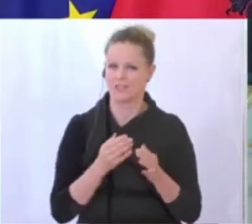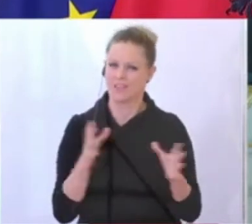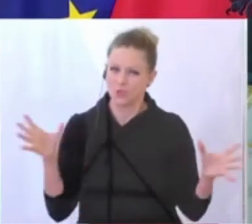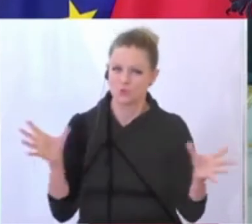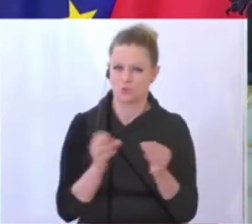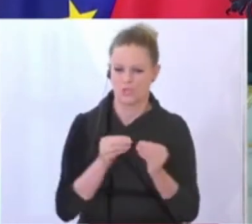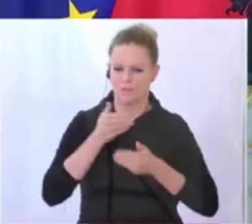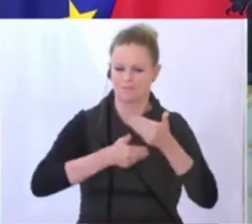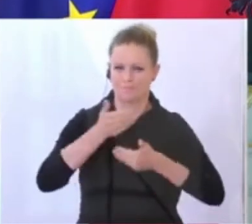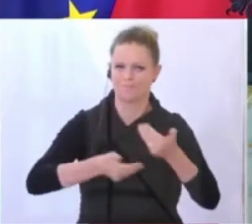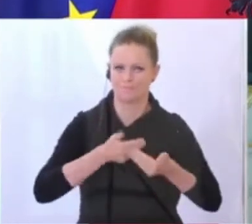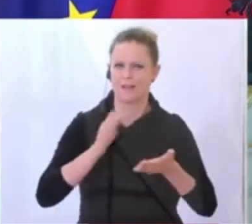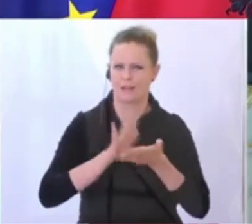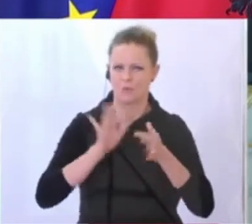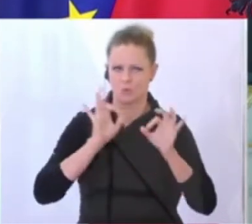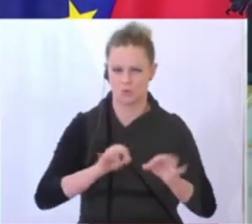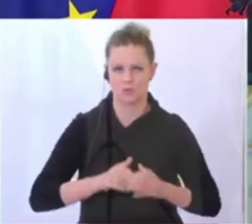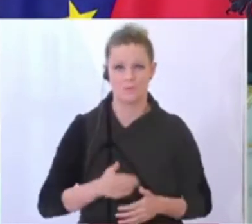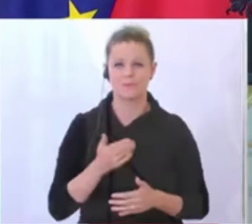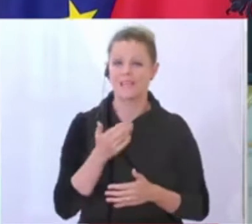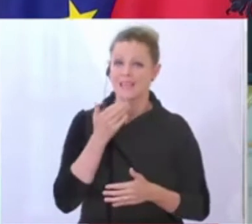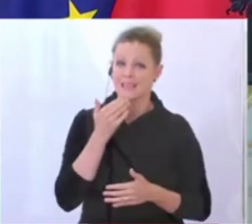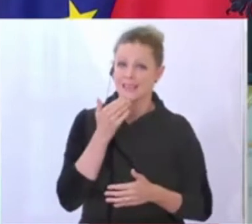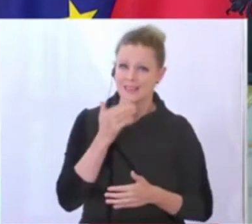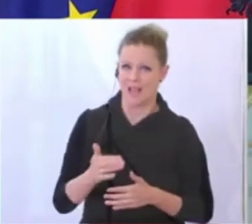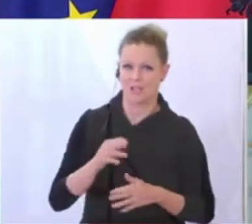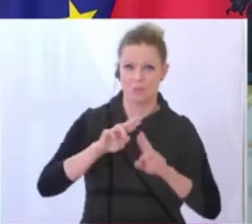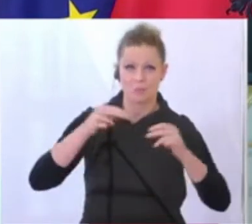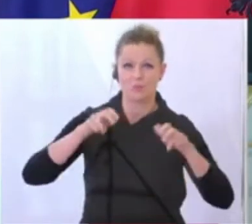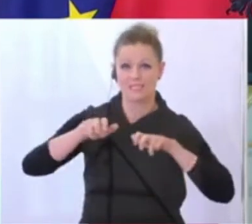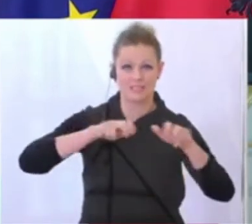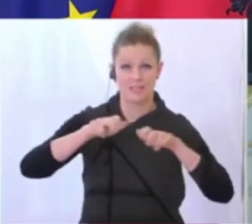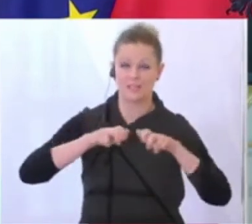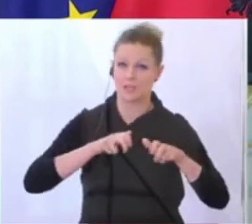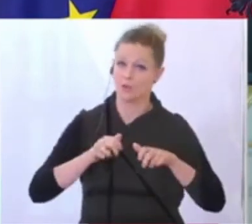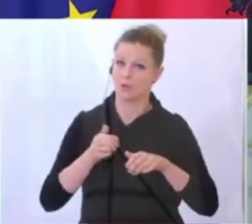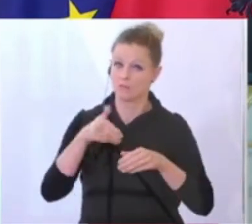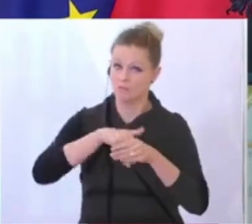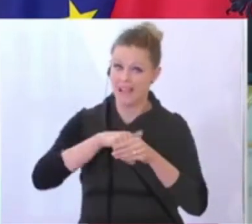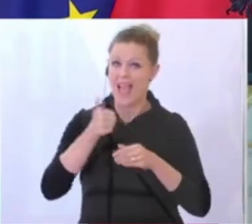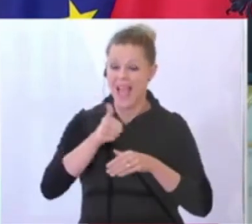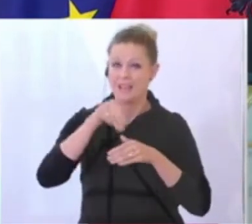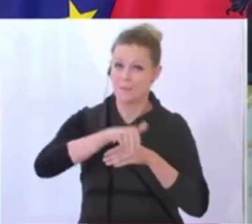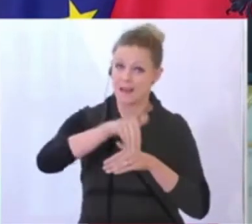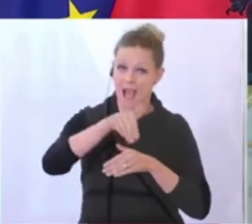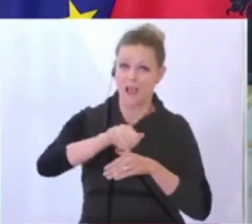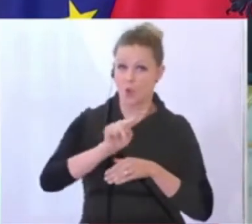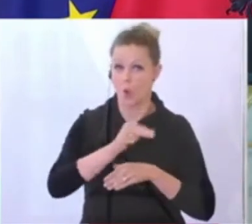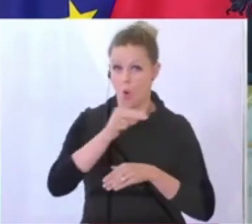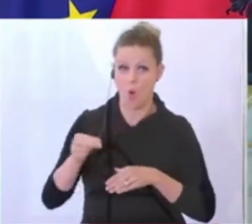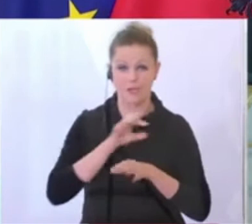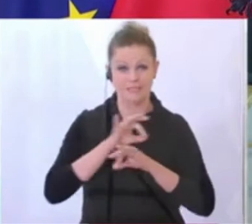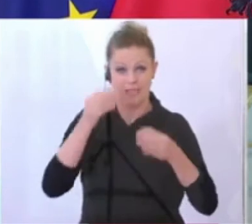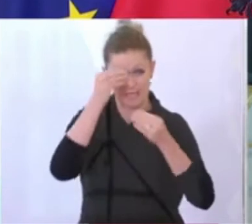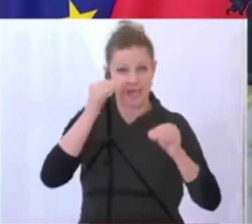Miteinander vor Ort. Ich danke sehr der Bundesregierung für dieses große Programm. Eine Milliarde Euro, sehr geehrte Damen und Herren, da wären wir